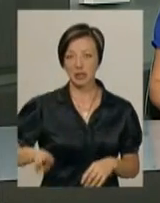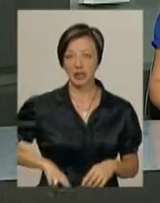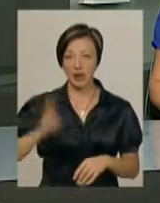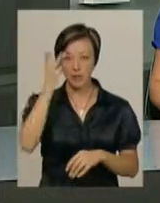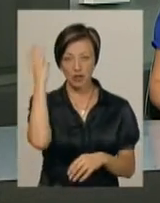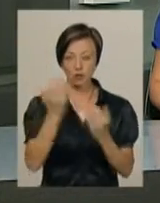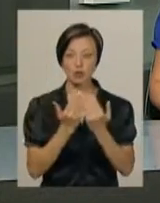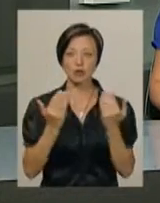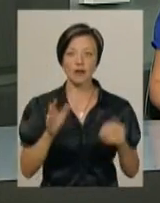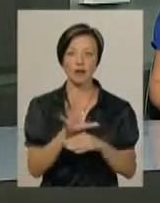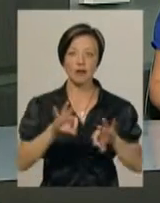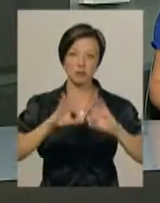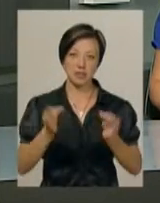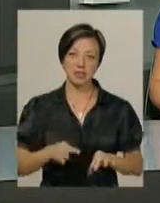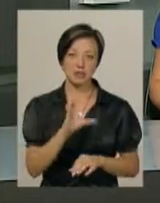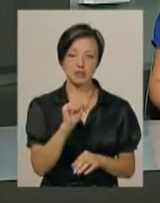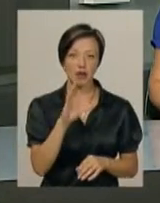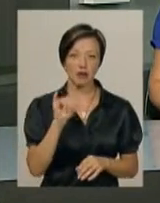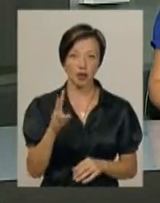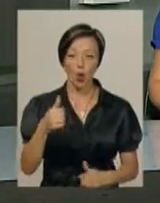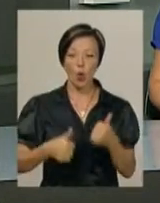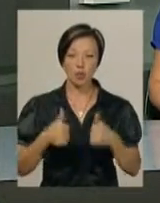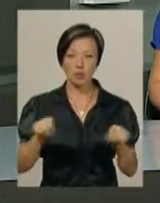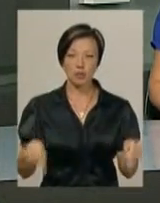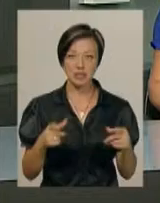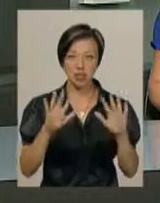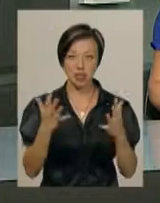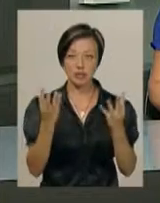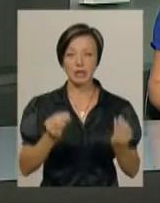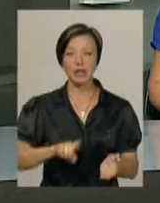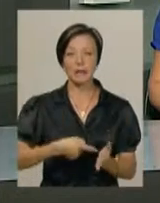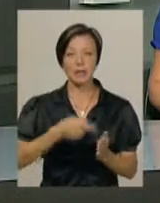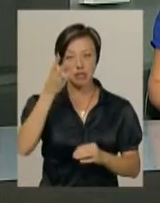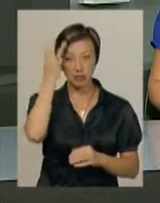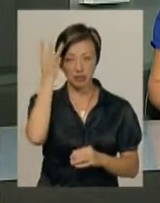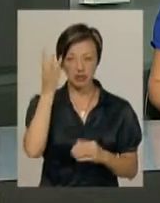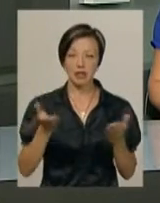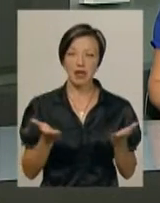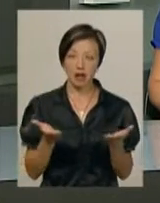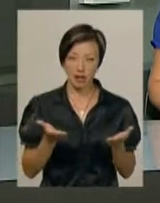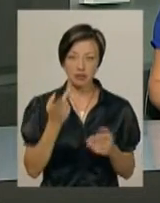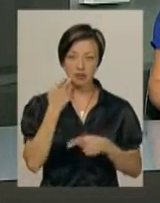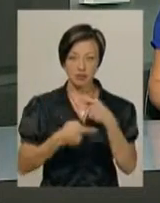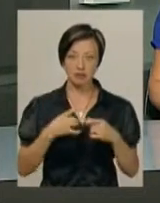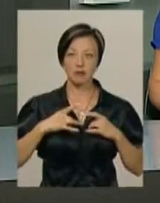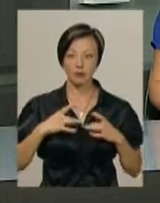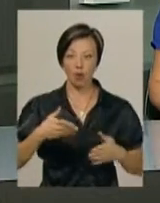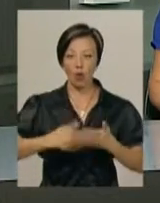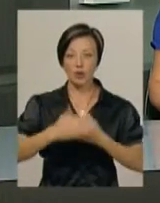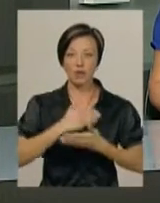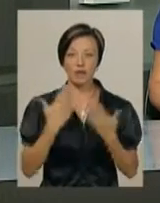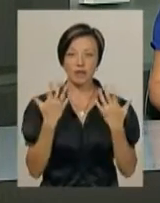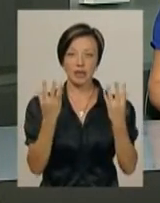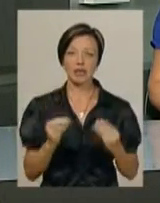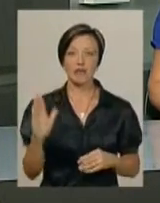музею студії фотомистецтва Віталій Савін. Конкурс організовано з нагоди Дня міста Хмельницького, який, нагадаю, традиційно святкують в останній